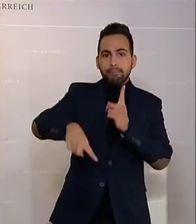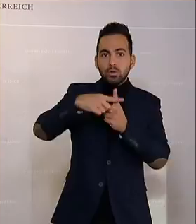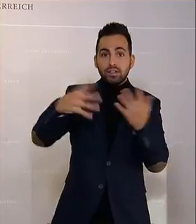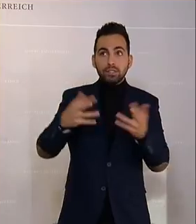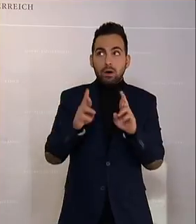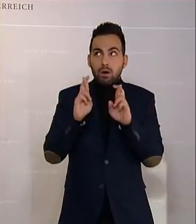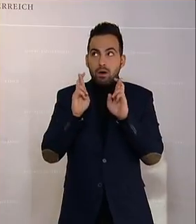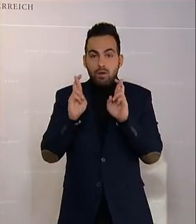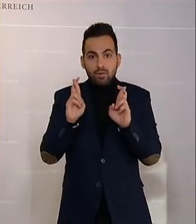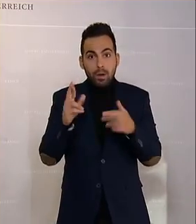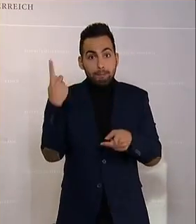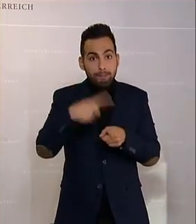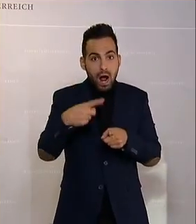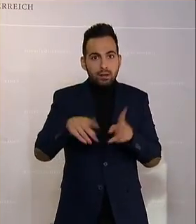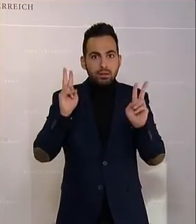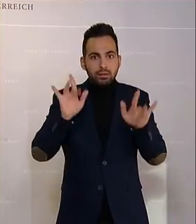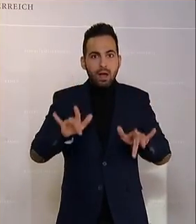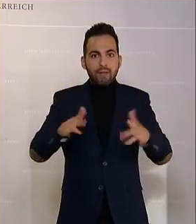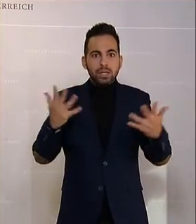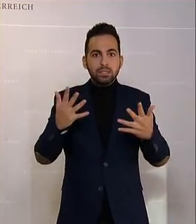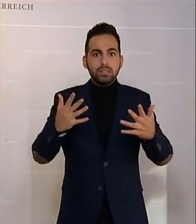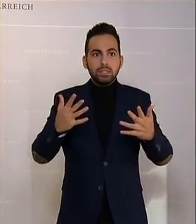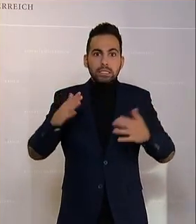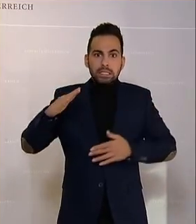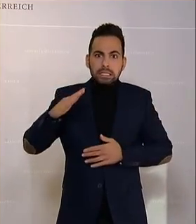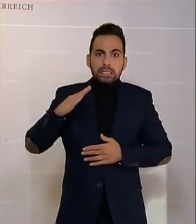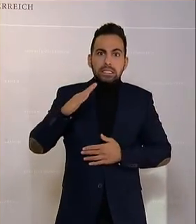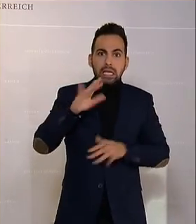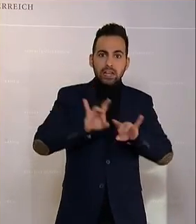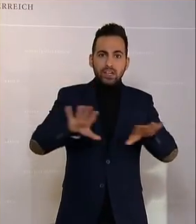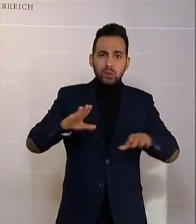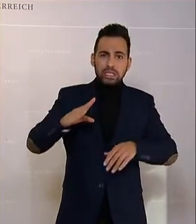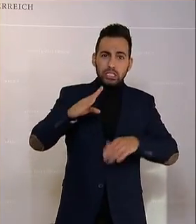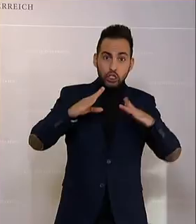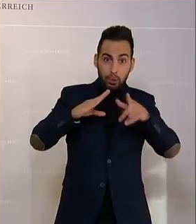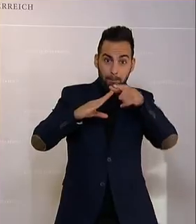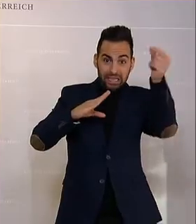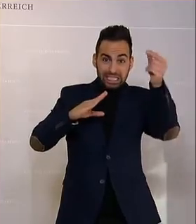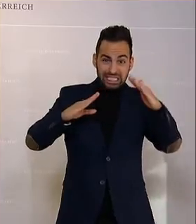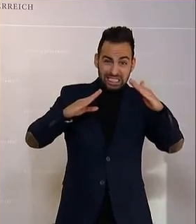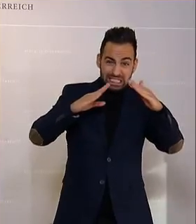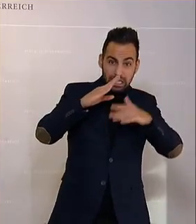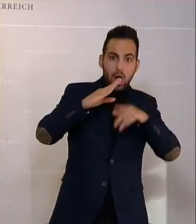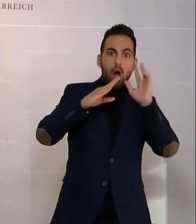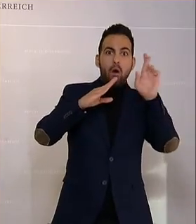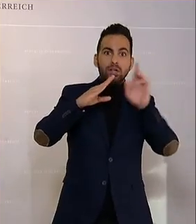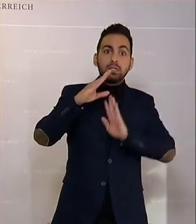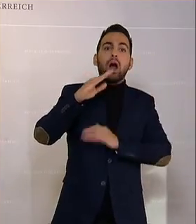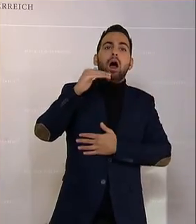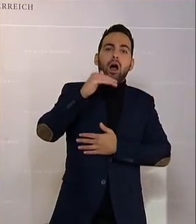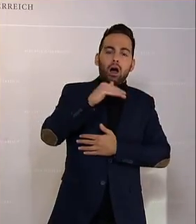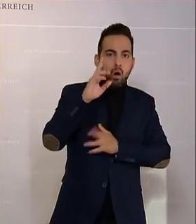die Hoffnung, dass wir uns schon sehr bald am Höhepunkt der aktuellen Infektionswelle befinden. Was ich gehört habe, ist, dass die